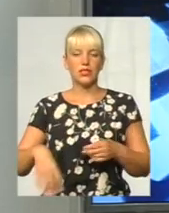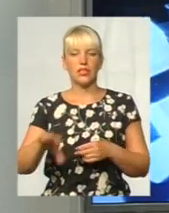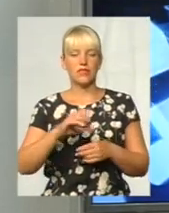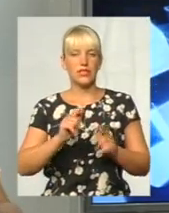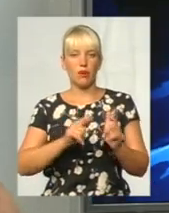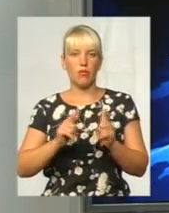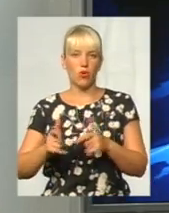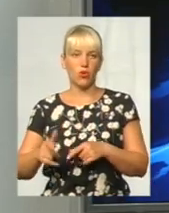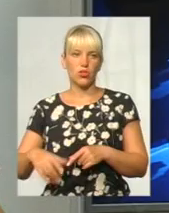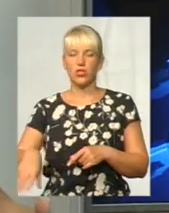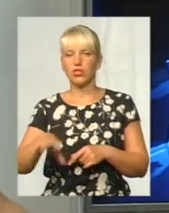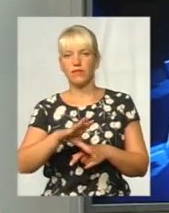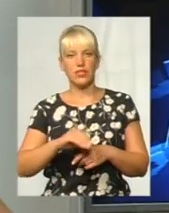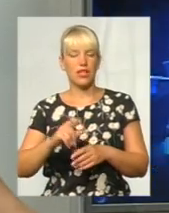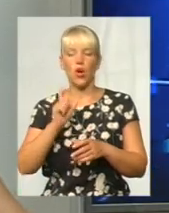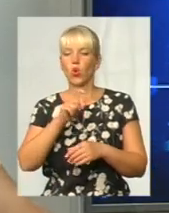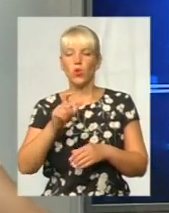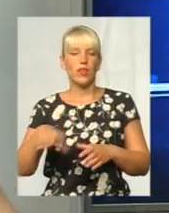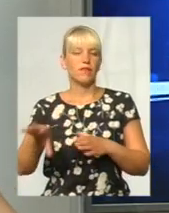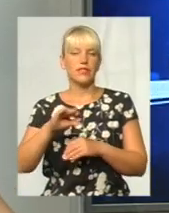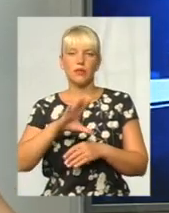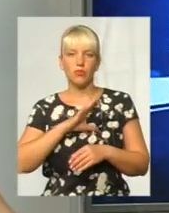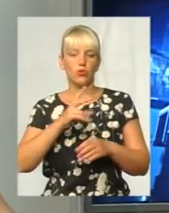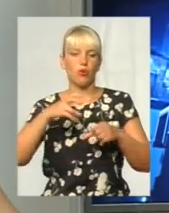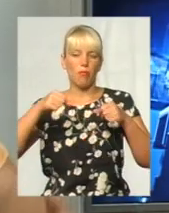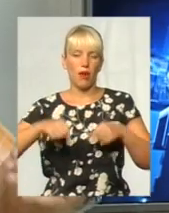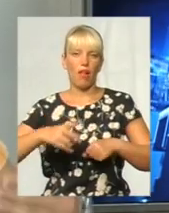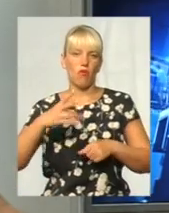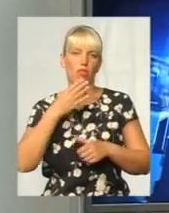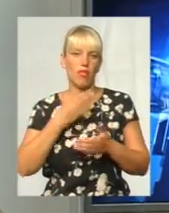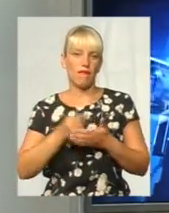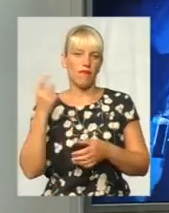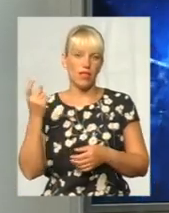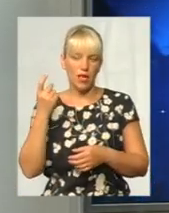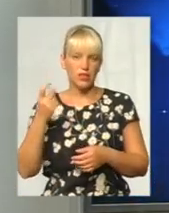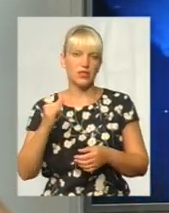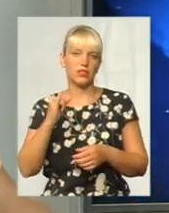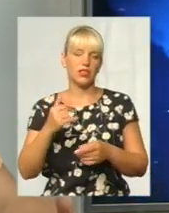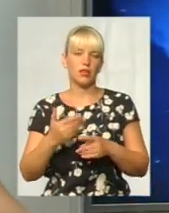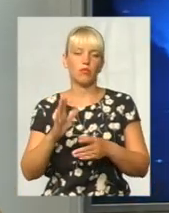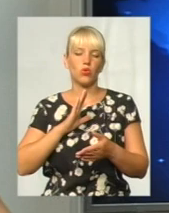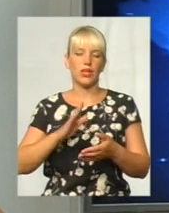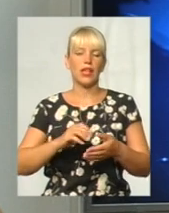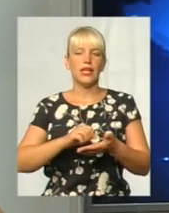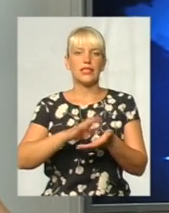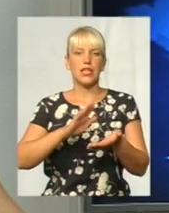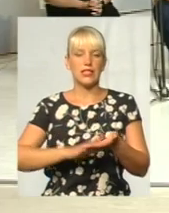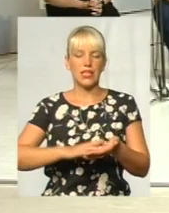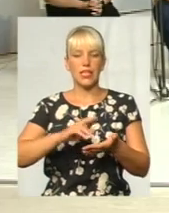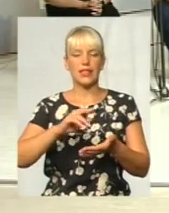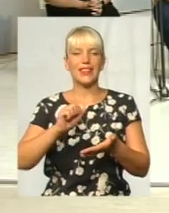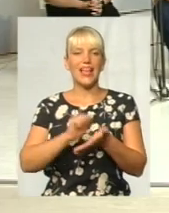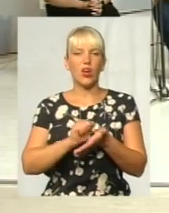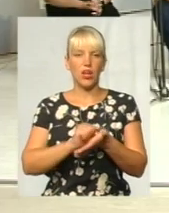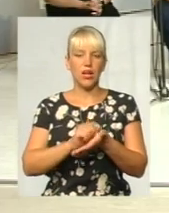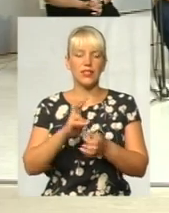погодження, абсолютно все було декларація? Так, в людей вже було право на власності, була зареєстрована декларація, зданий об'єкт в експлуатацію був,